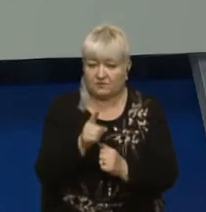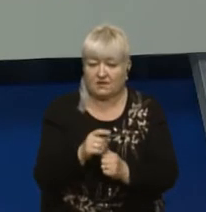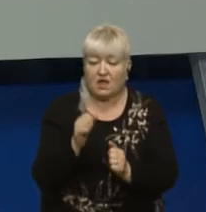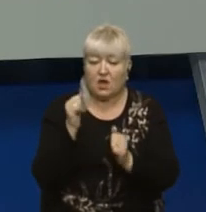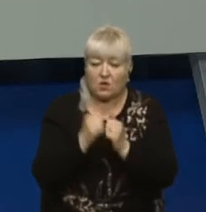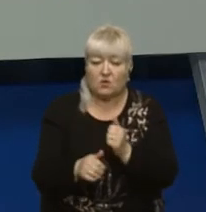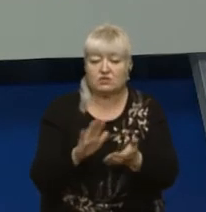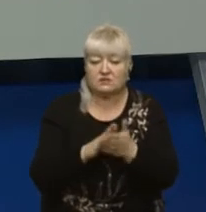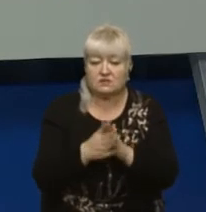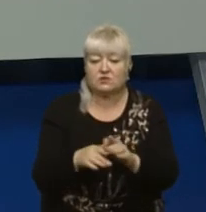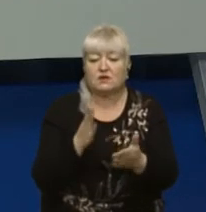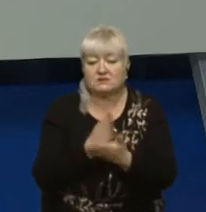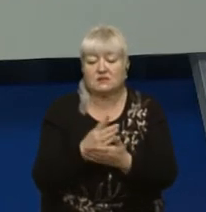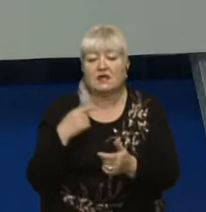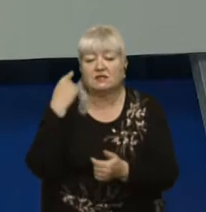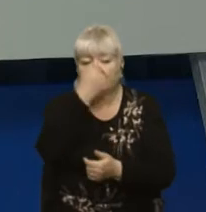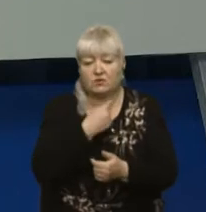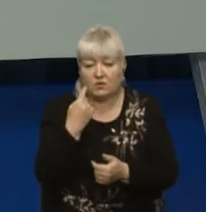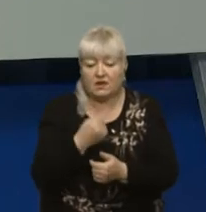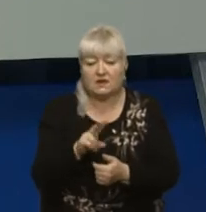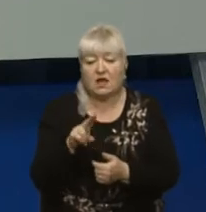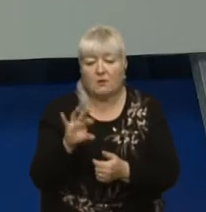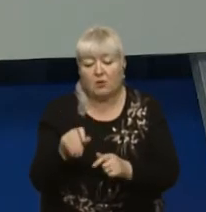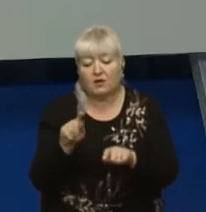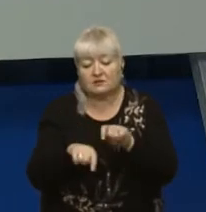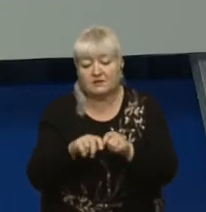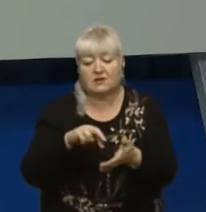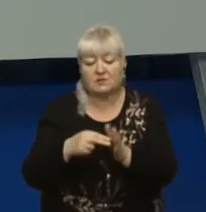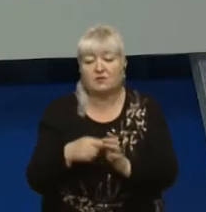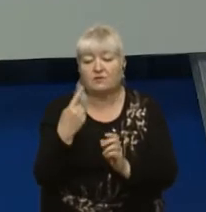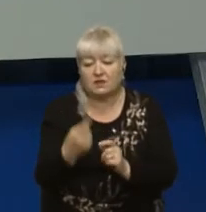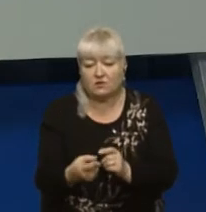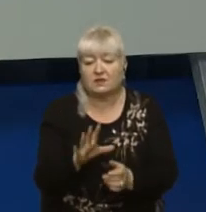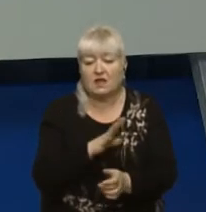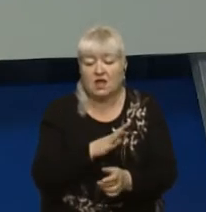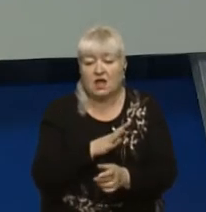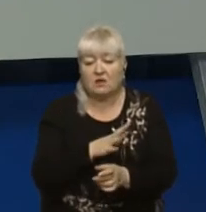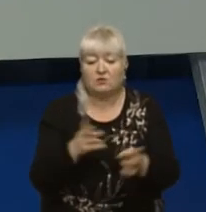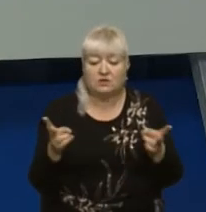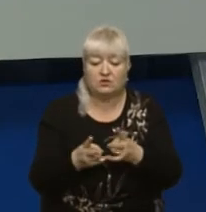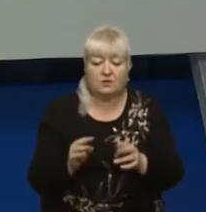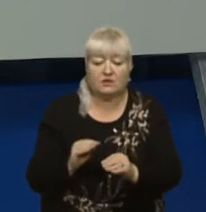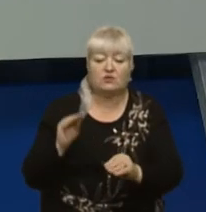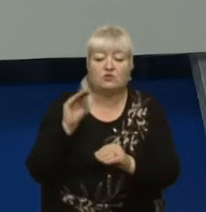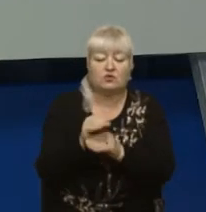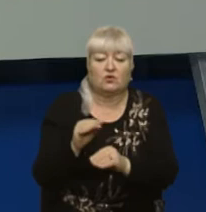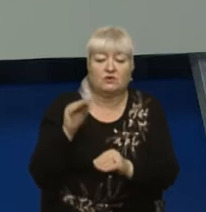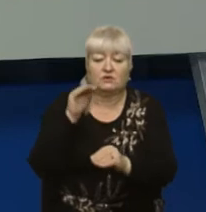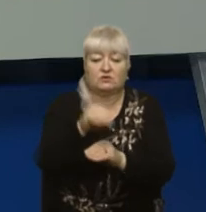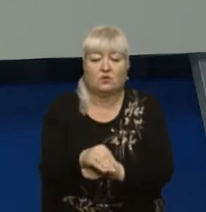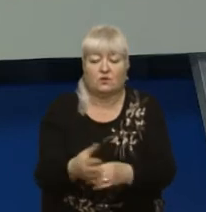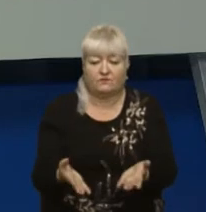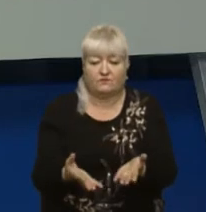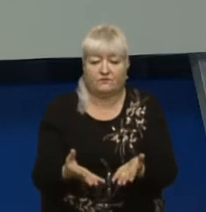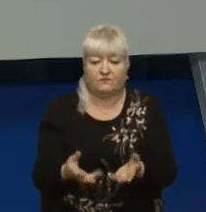індивідуальна. Навіть по експертизах ми планували одні, але були необхідні додаткові шурфування грунту, додаткові скважини,